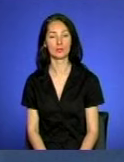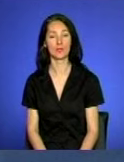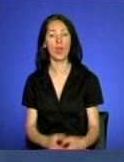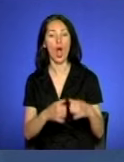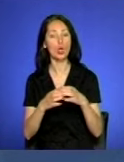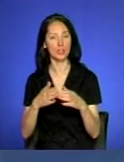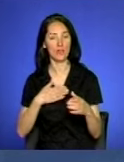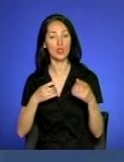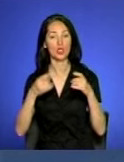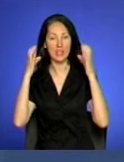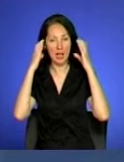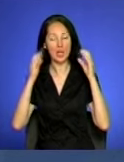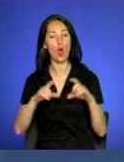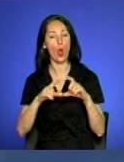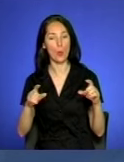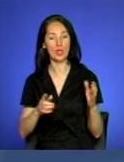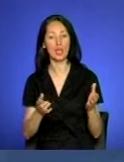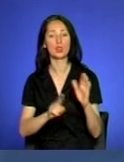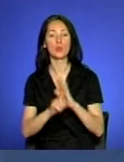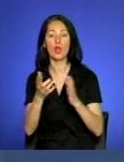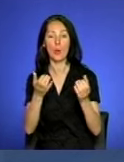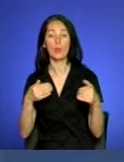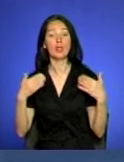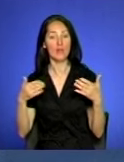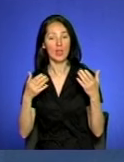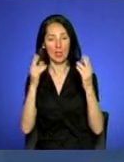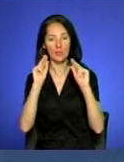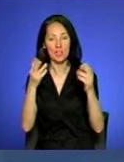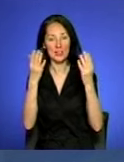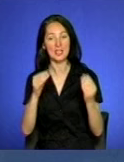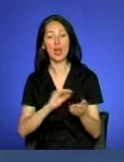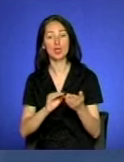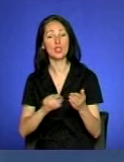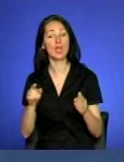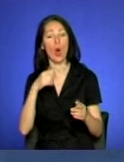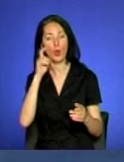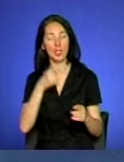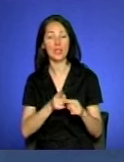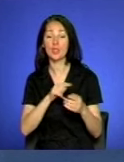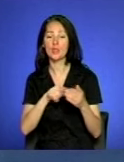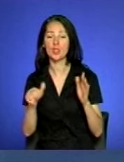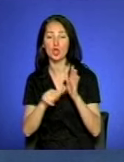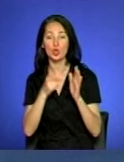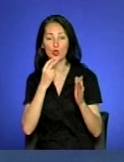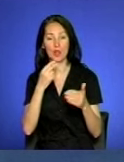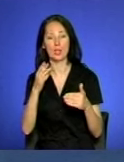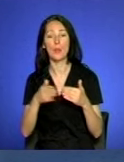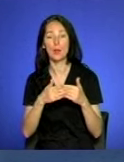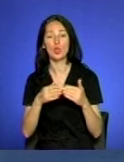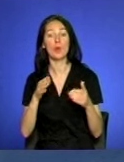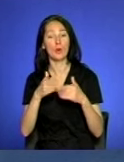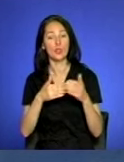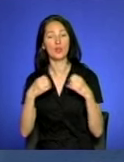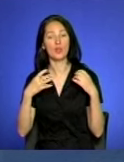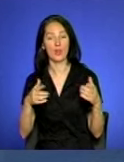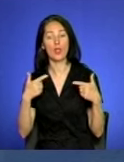Колектив нашої телерадіокомпанії розпочав приймати вітання з нагоди Дня журналіста України, який відзначається 6 червня. Напередодні професійного свята у гості